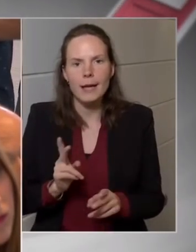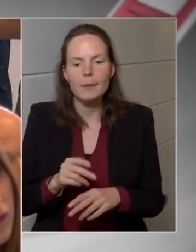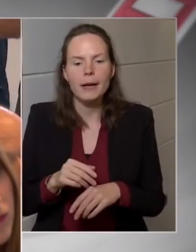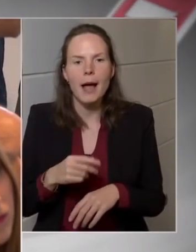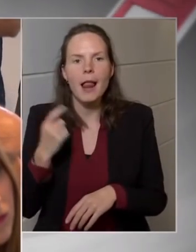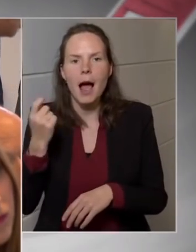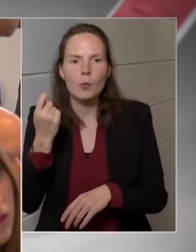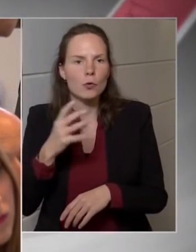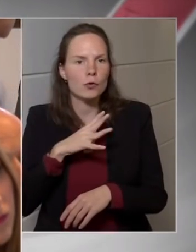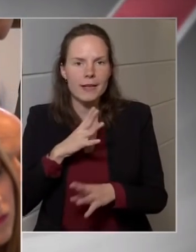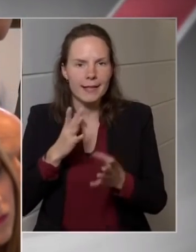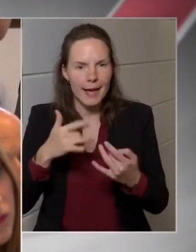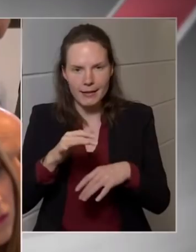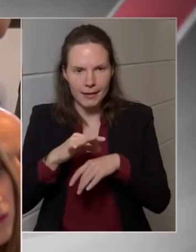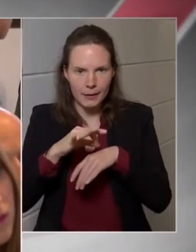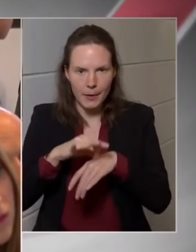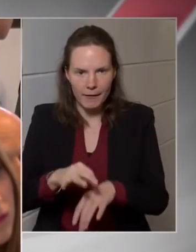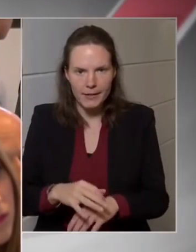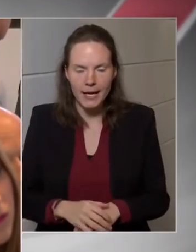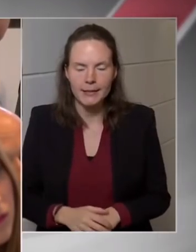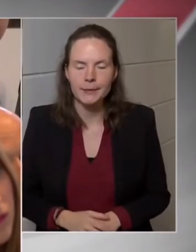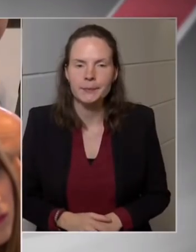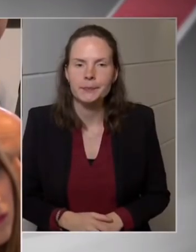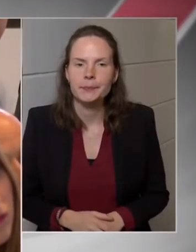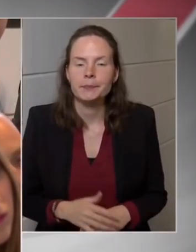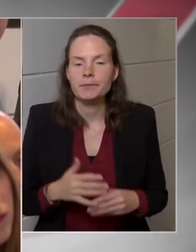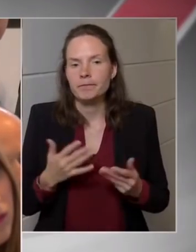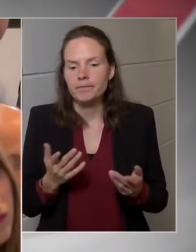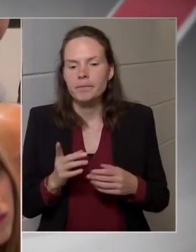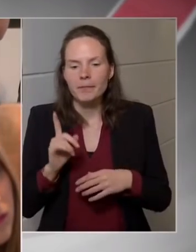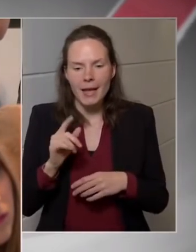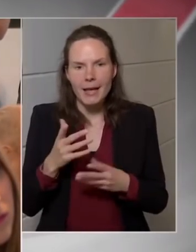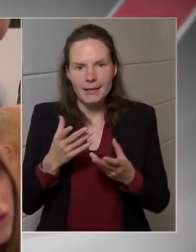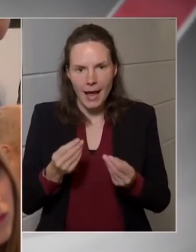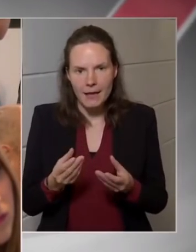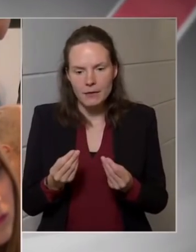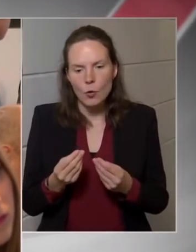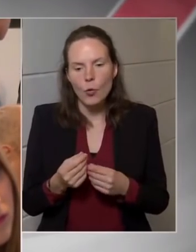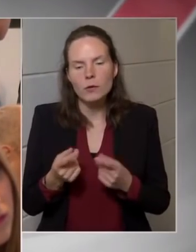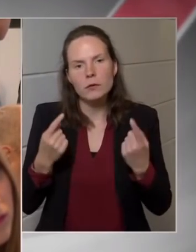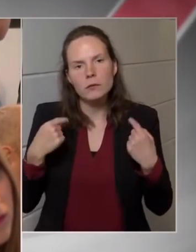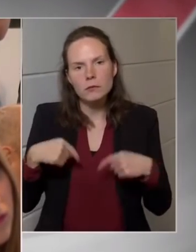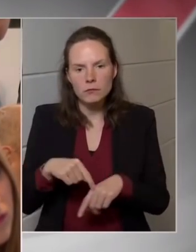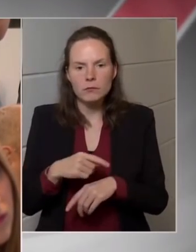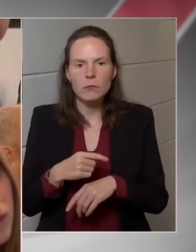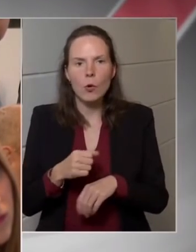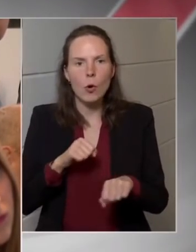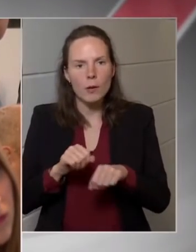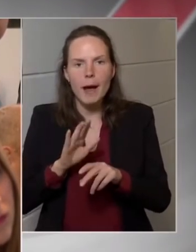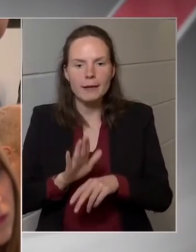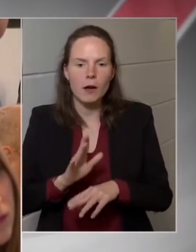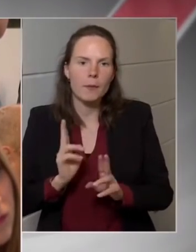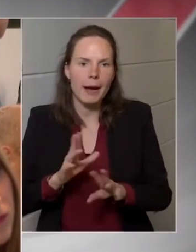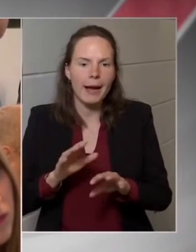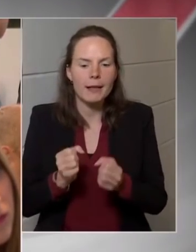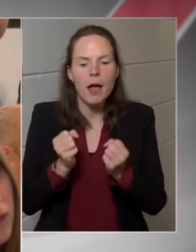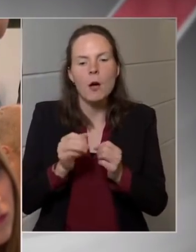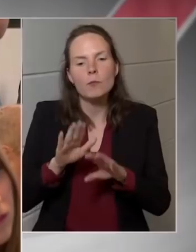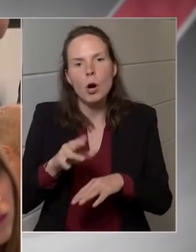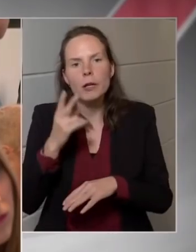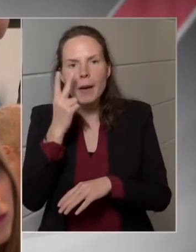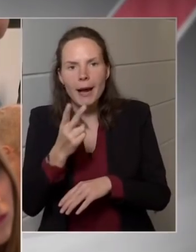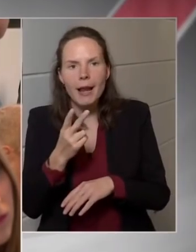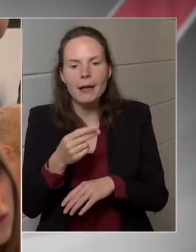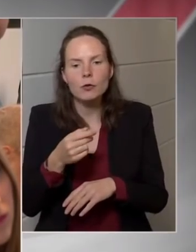háborús veszélyhelyzet bevezetésével, de ezt az eszközt magunknak és a mindenkori kormánynak meg kell teremteni. Meglátjuk, hogy az események alakulása